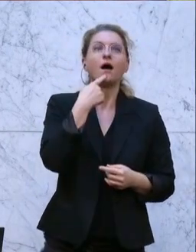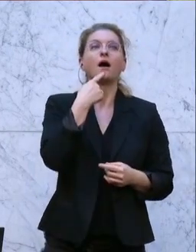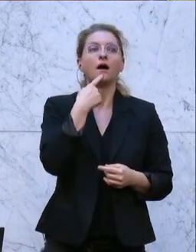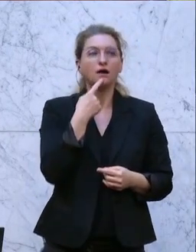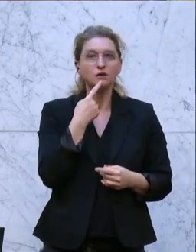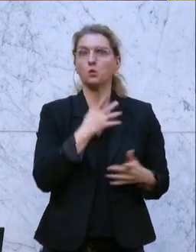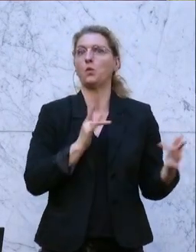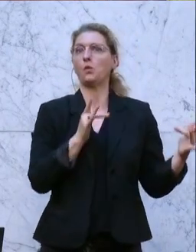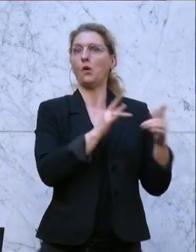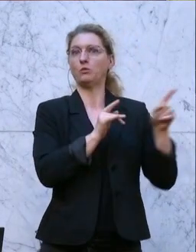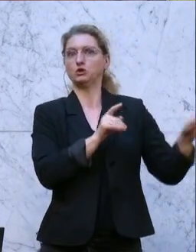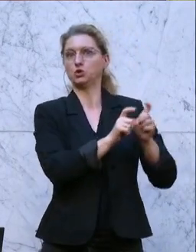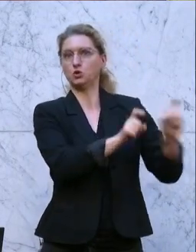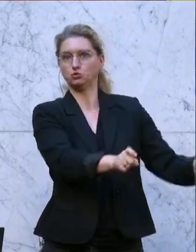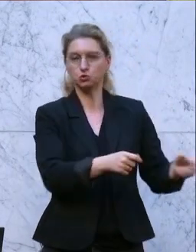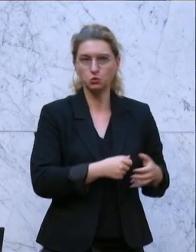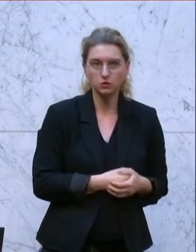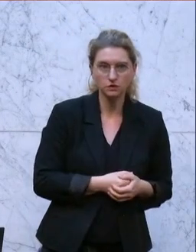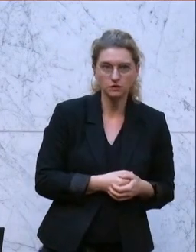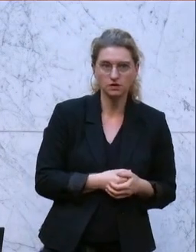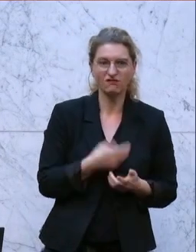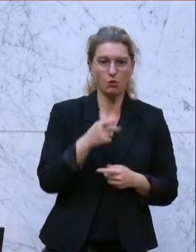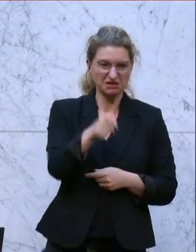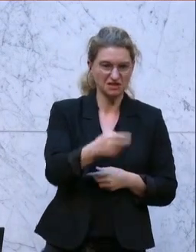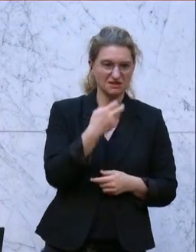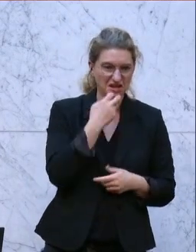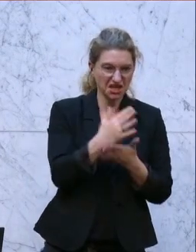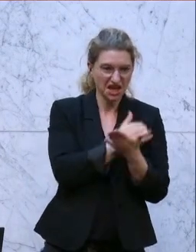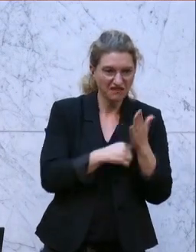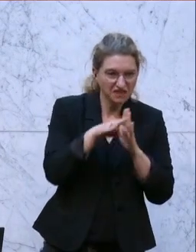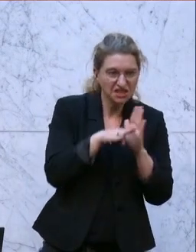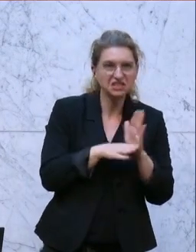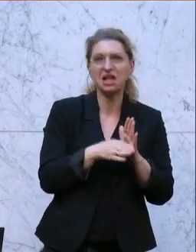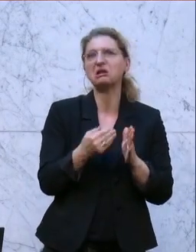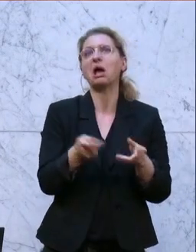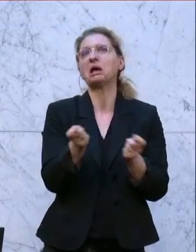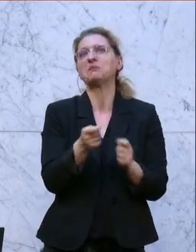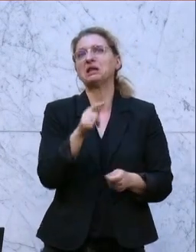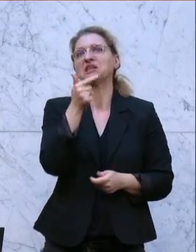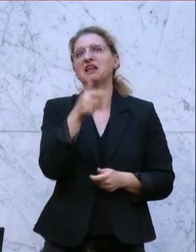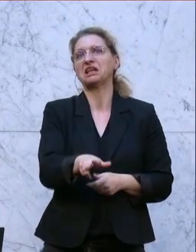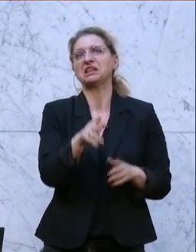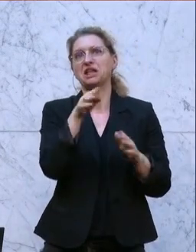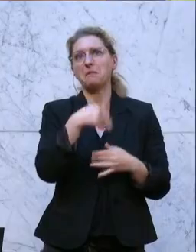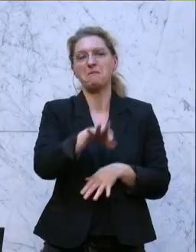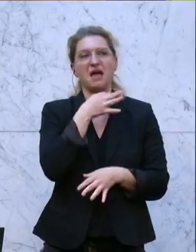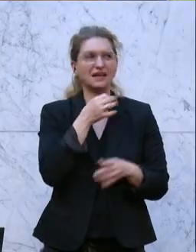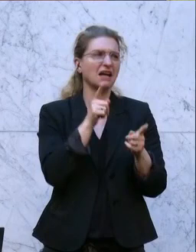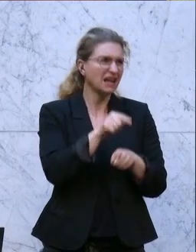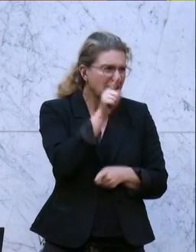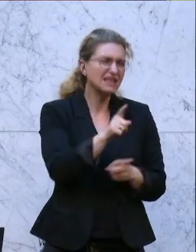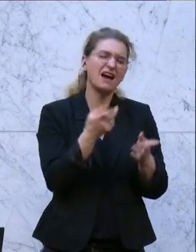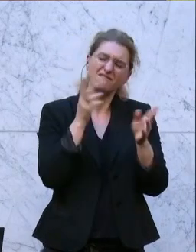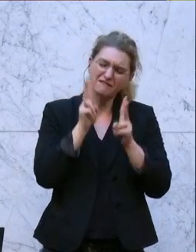die Opposition ist schuld. Weil es dieses Energieeffizienzgesetz wird zur Zweidrittelmehrheit nicht geben. Da seid ihr mit Abstand die schwächste